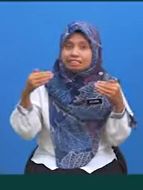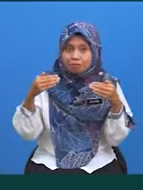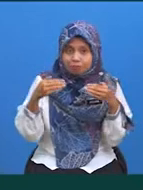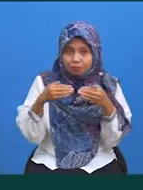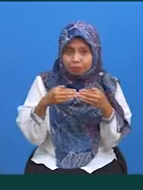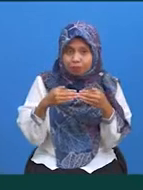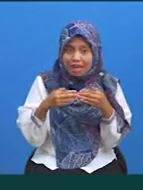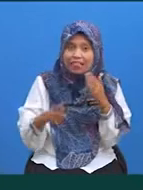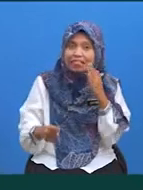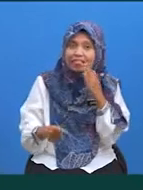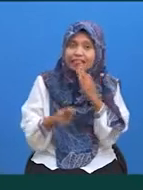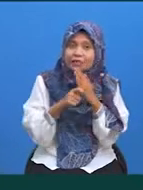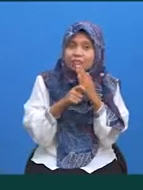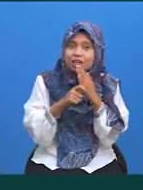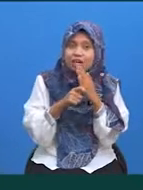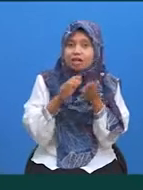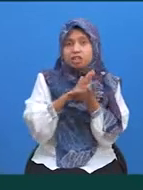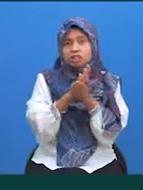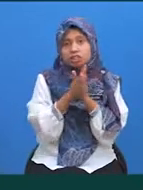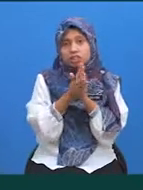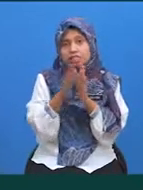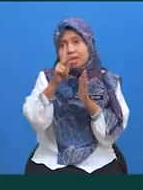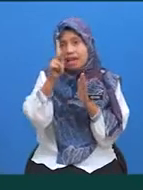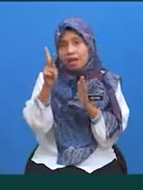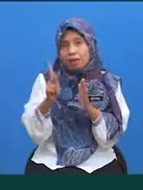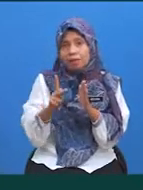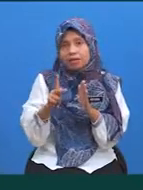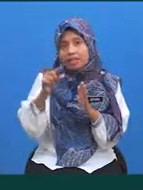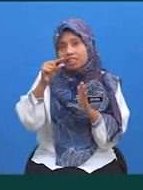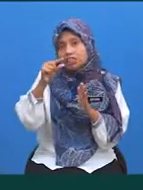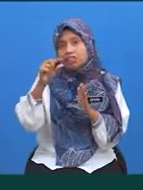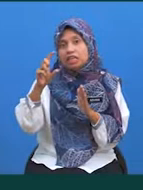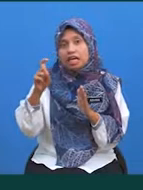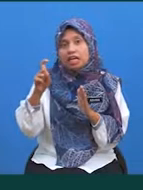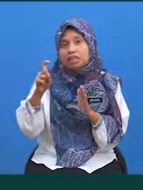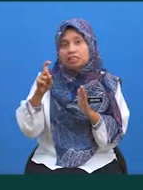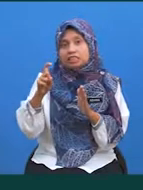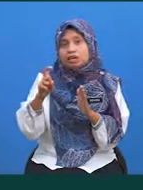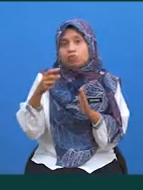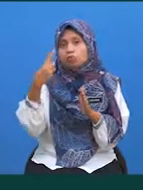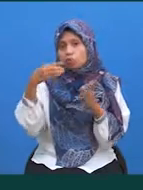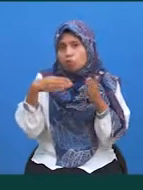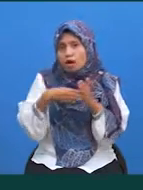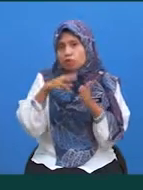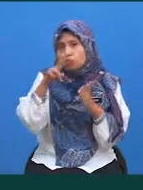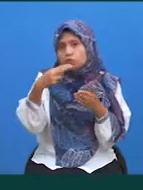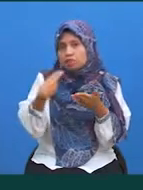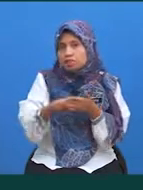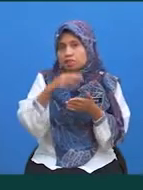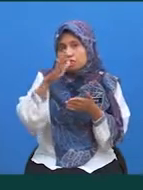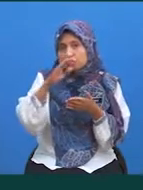tambah Maka, kameran GX terhadap X bagi hat 2 hingga 5